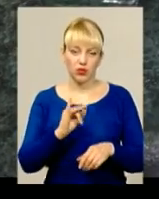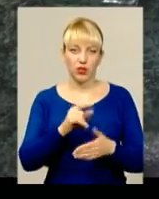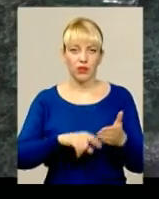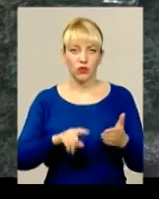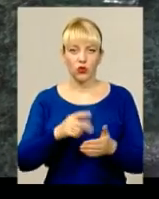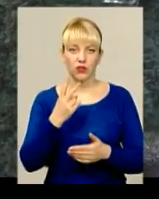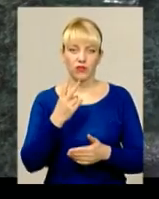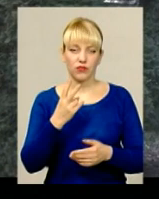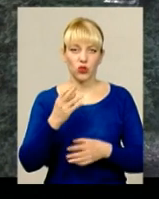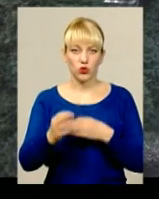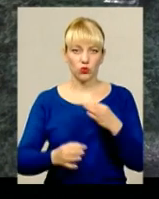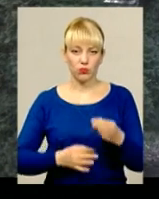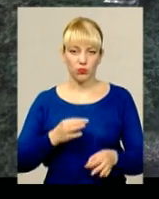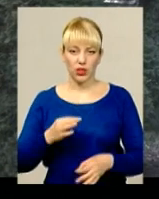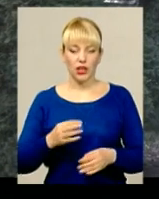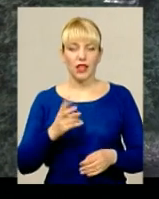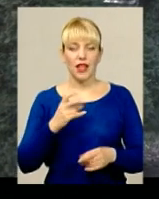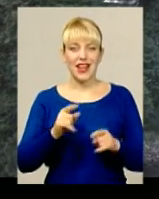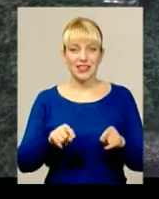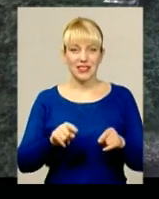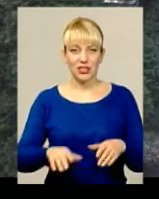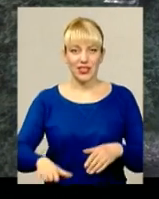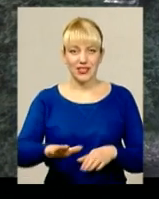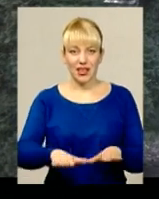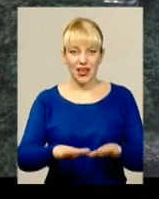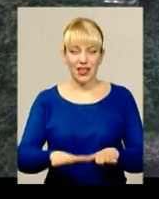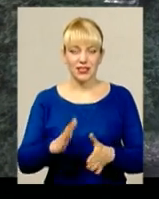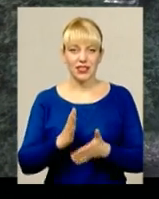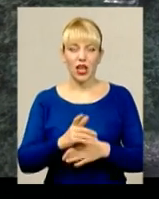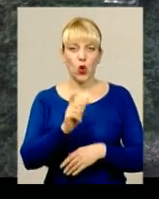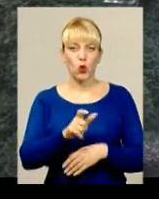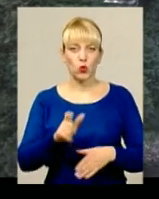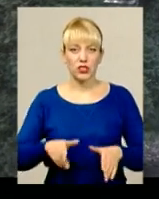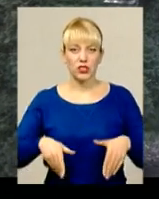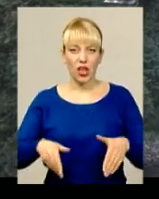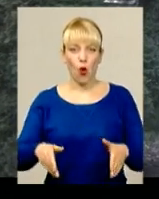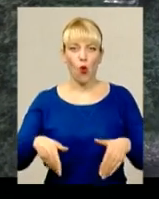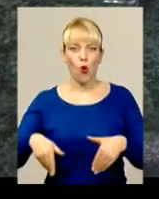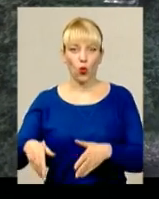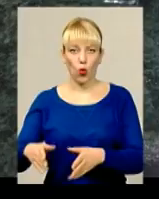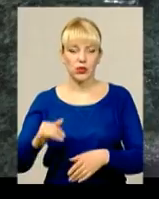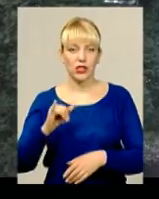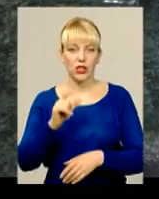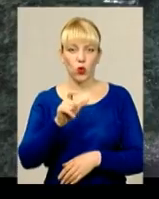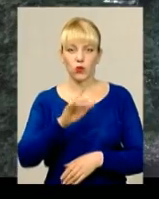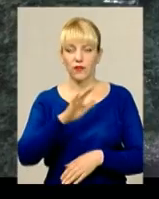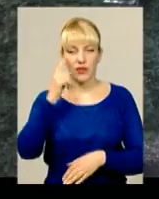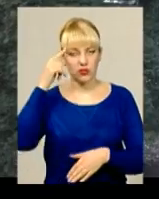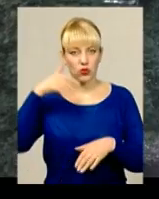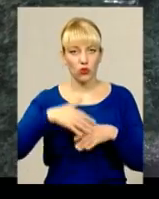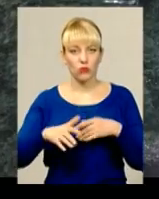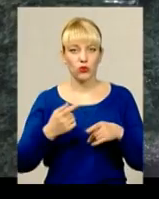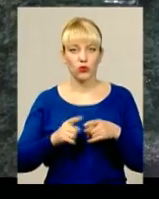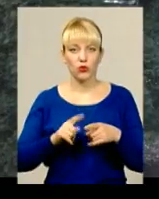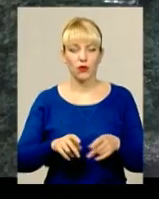Крім того, на цій ділянці ще знаходяться людські городи, і люди, не усвідомлюючи тої небезпеки, яка може трапитись,